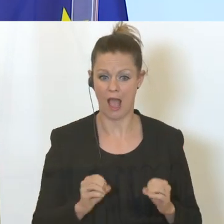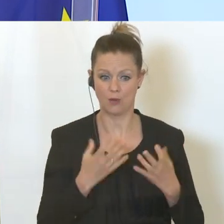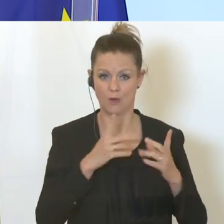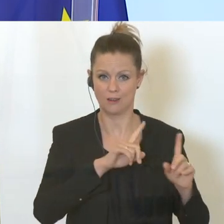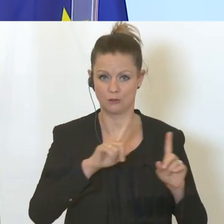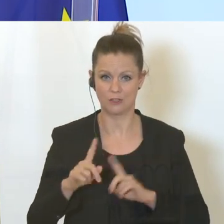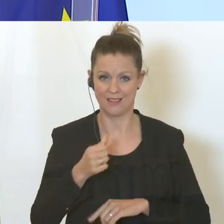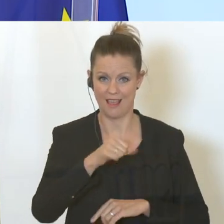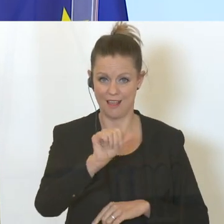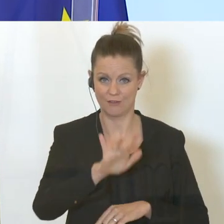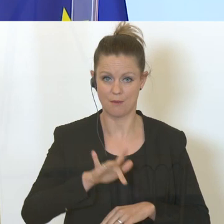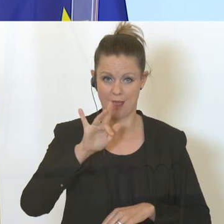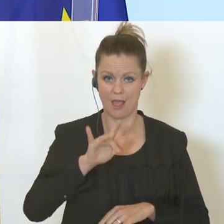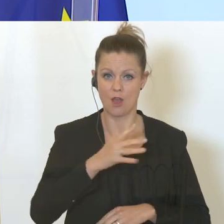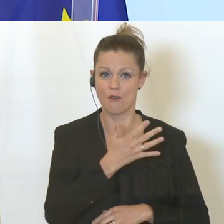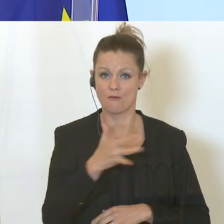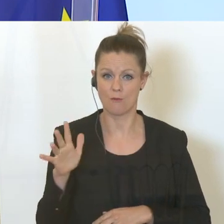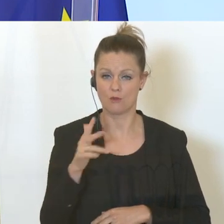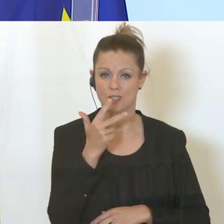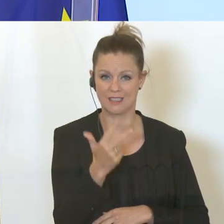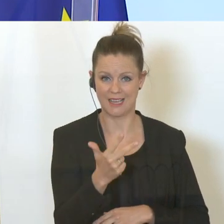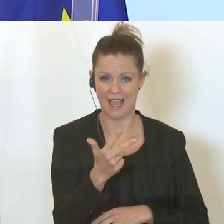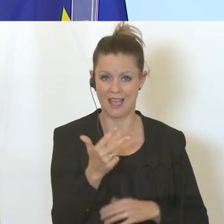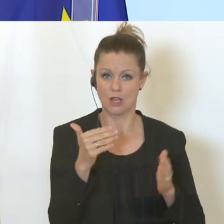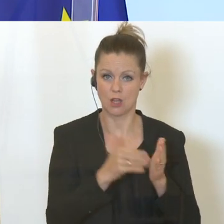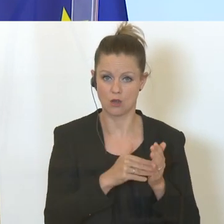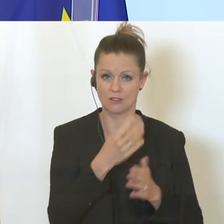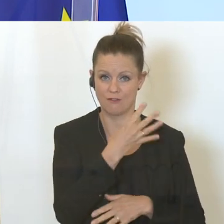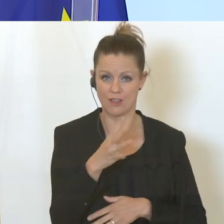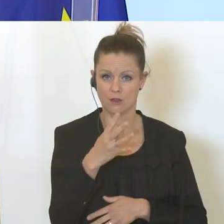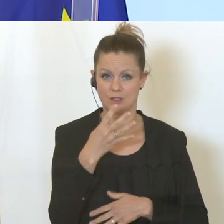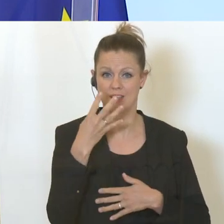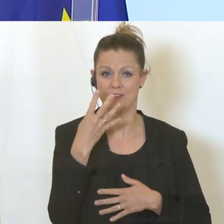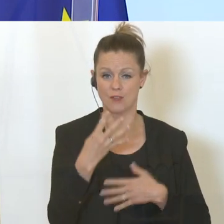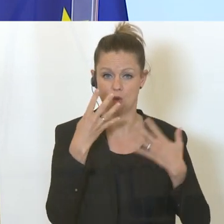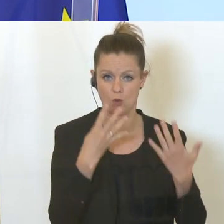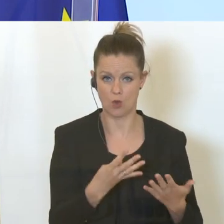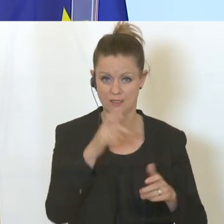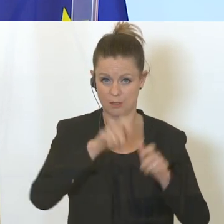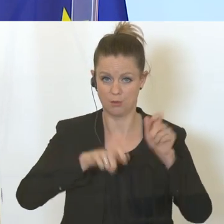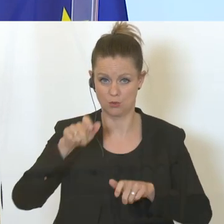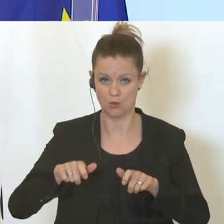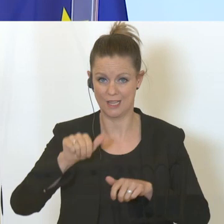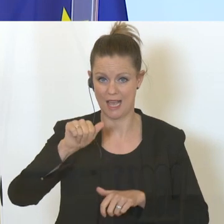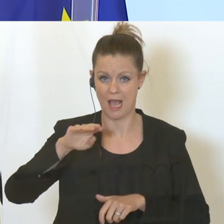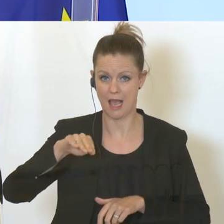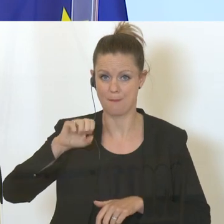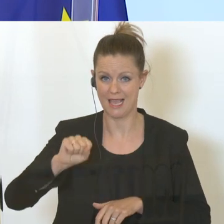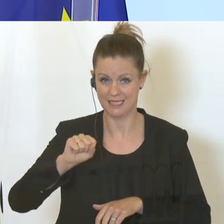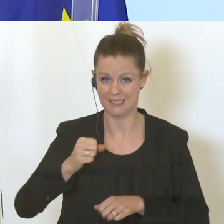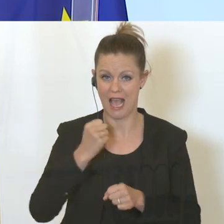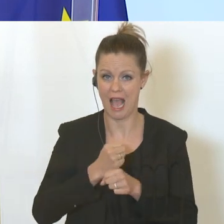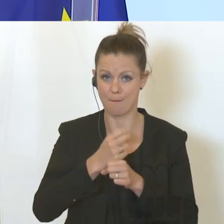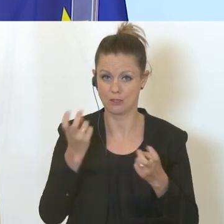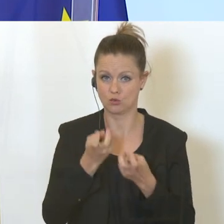Stand von 11. Mai sind 503.494 Personen beim AMS arbeitssuchend